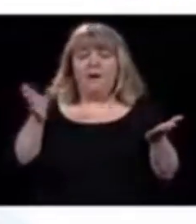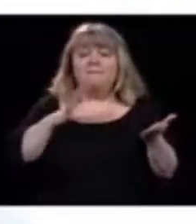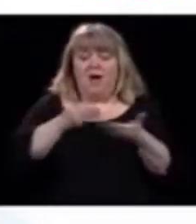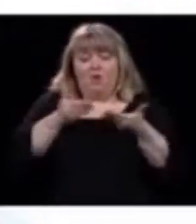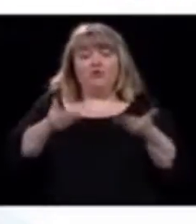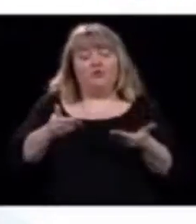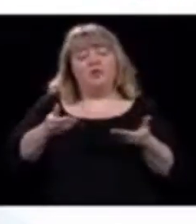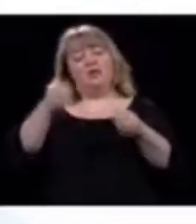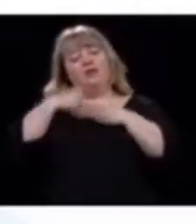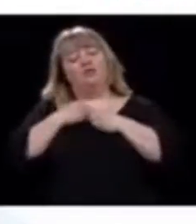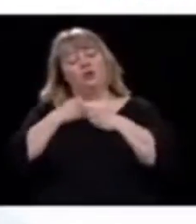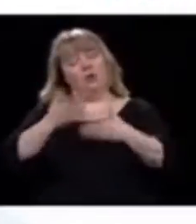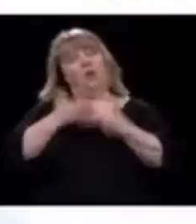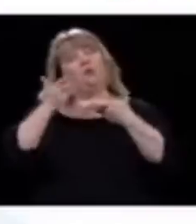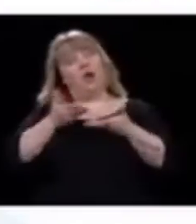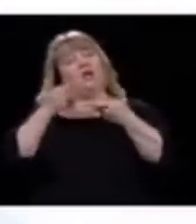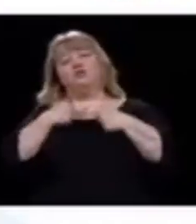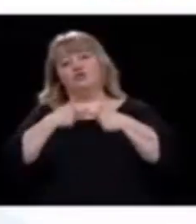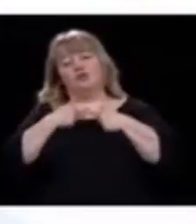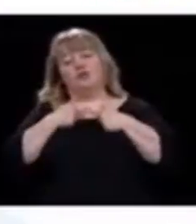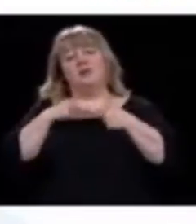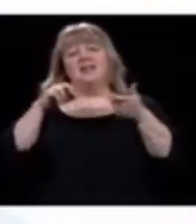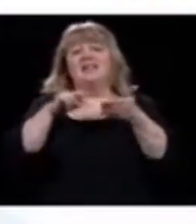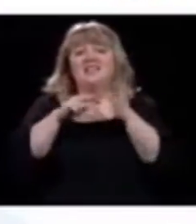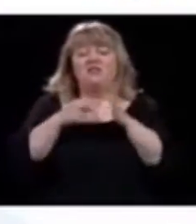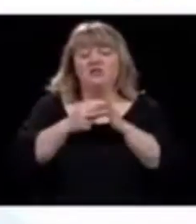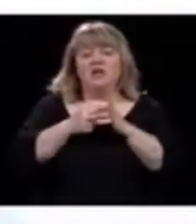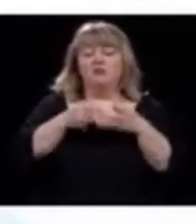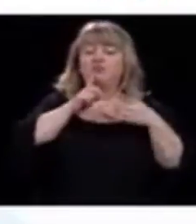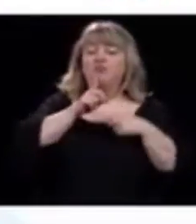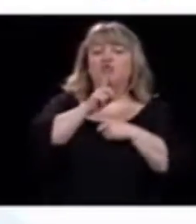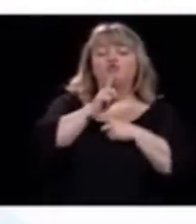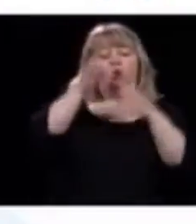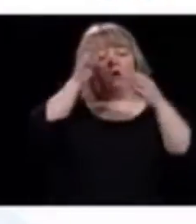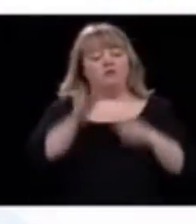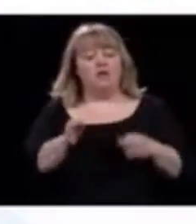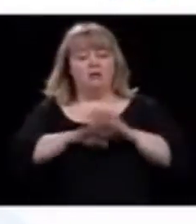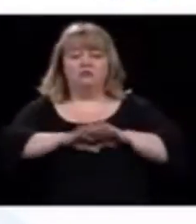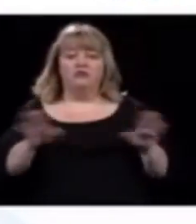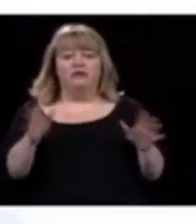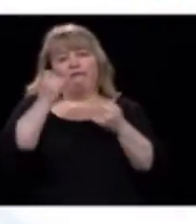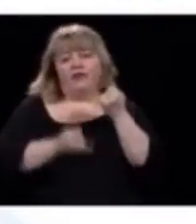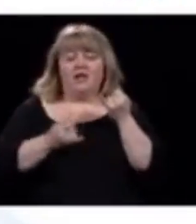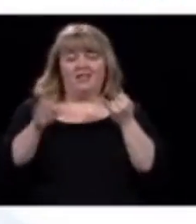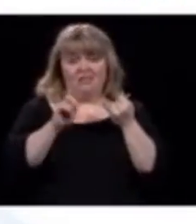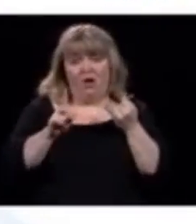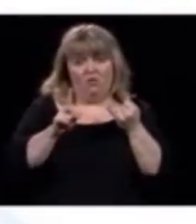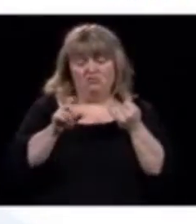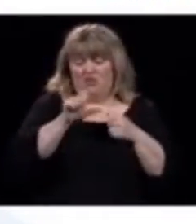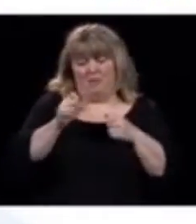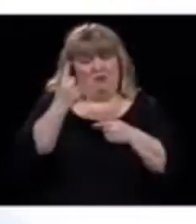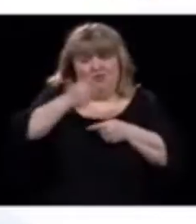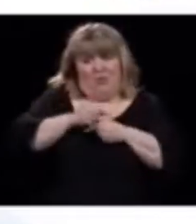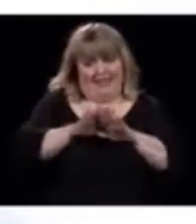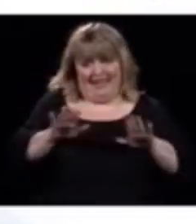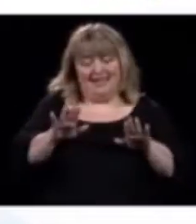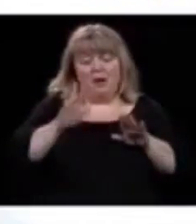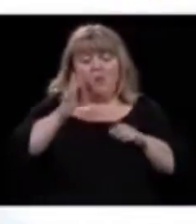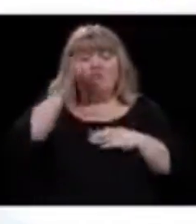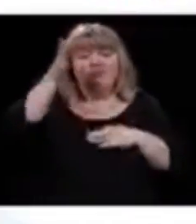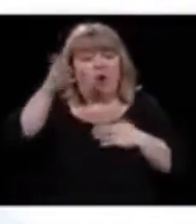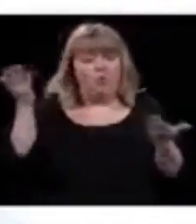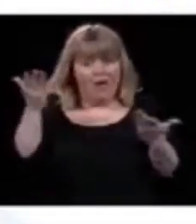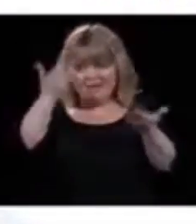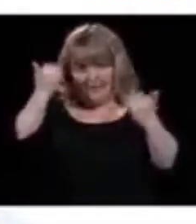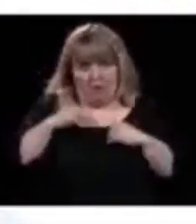moi, sont encourageants. Mais il ne pas conclure, on ne peut pas conclure sur la base d'une seule journée. Si vous me permettez, M. le